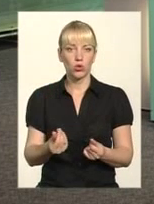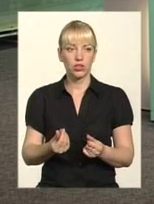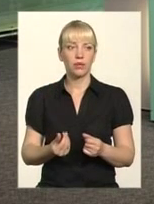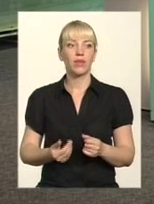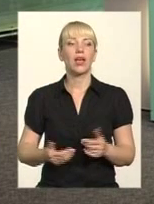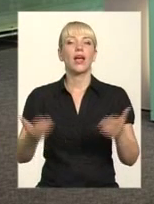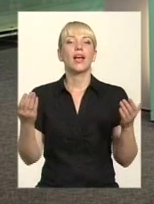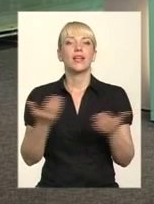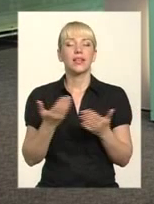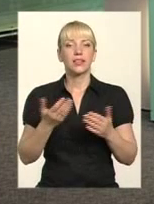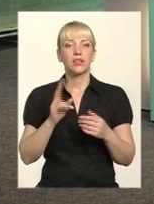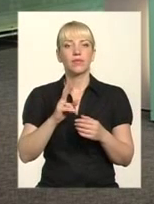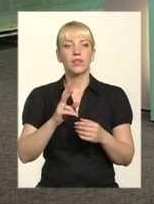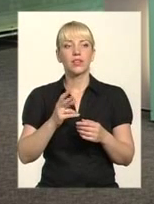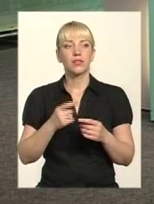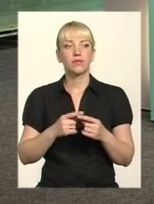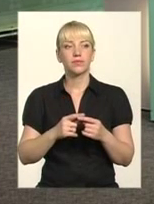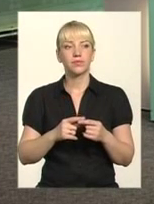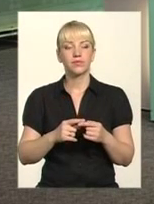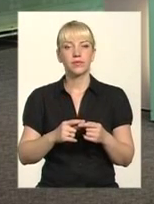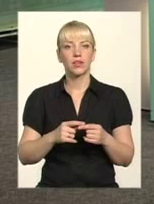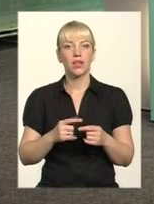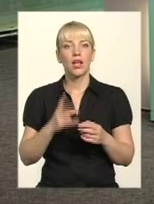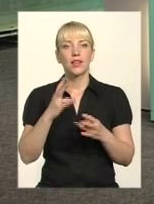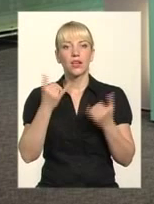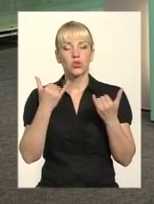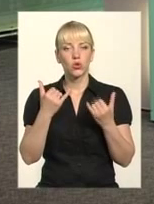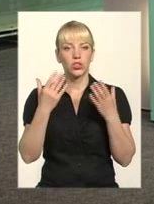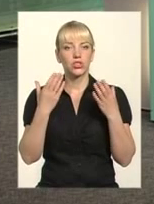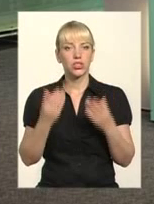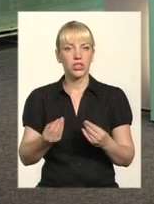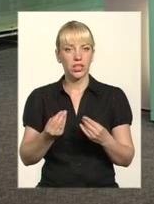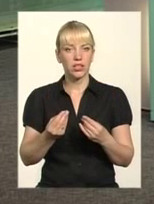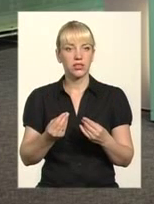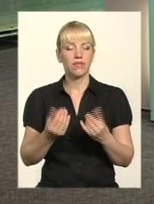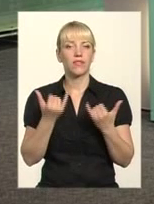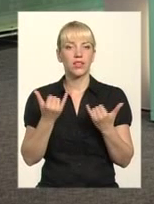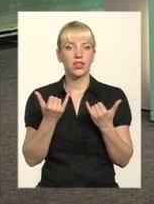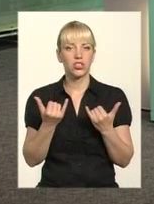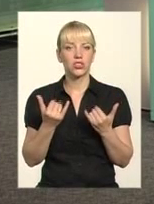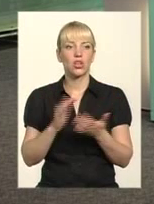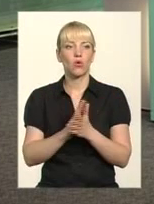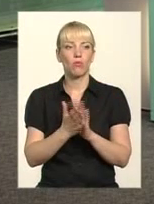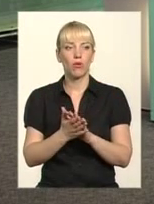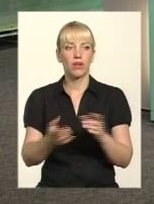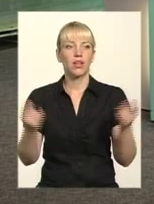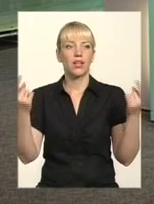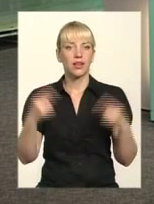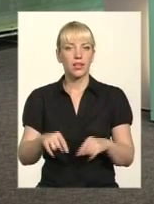створити ОСББ на сьогоднішній час, в нинішніх умовах, тих криз,